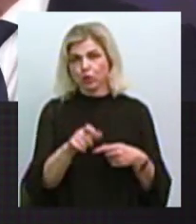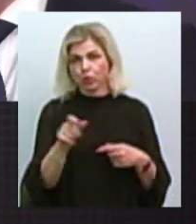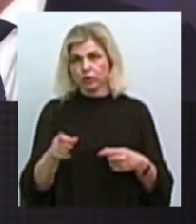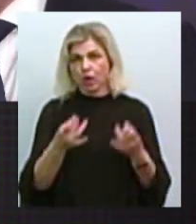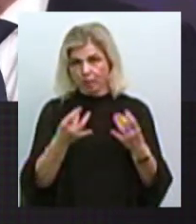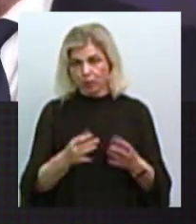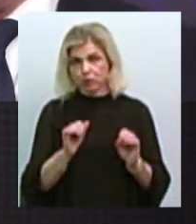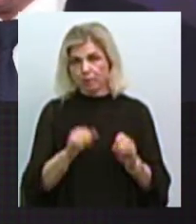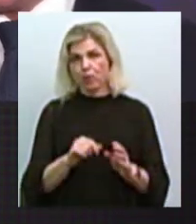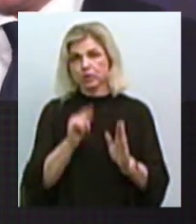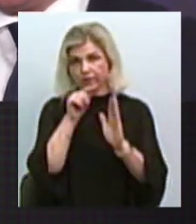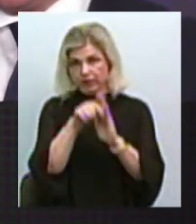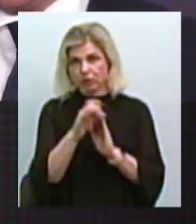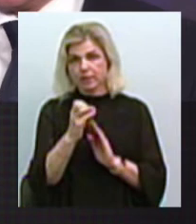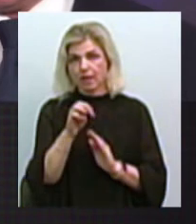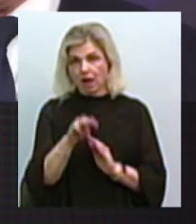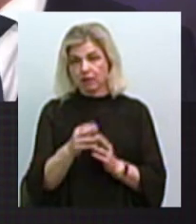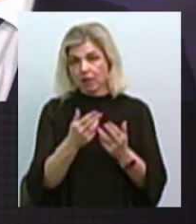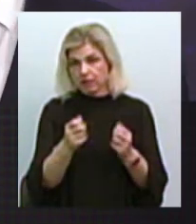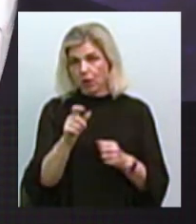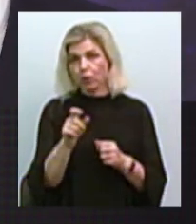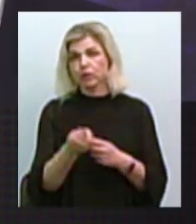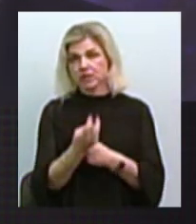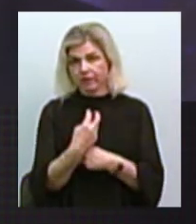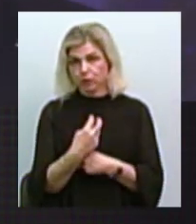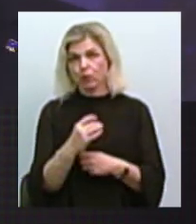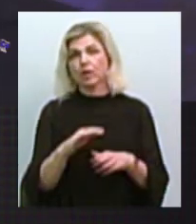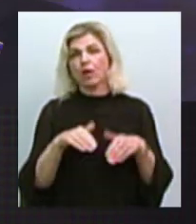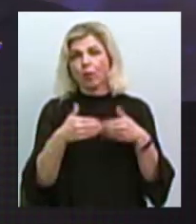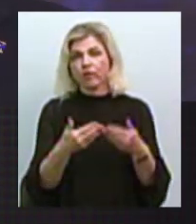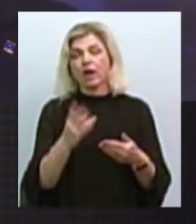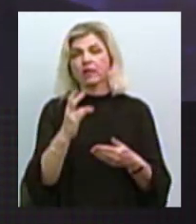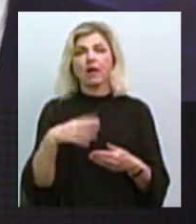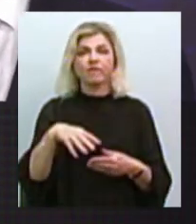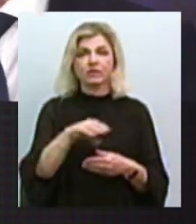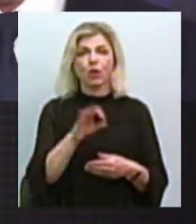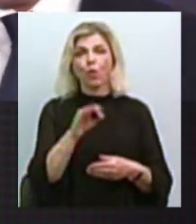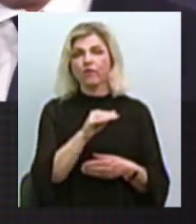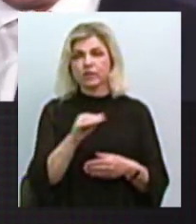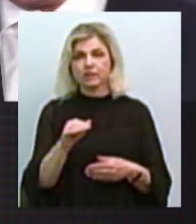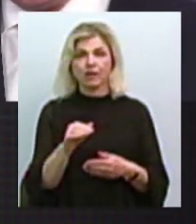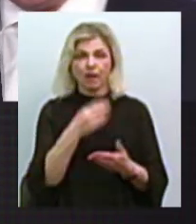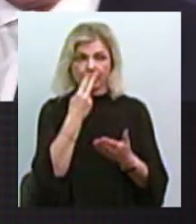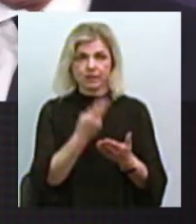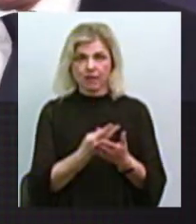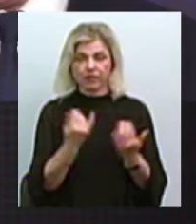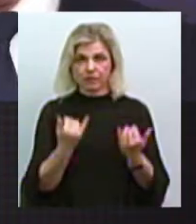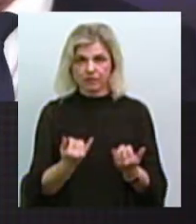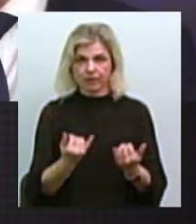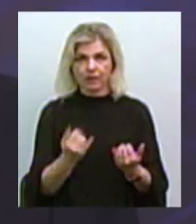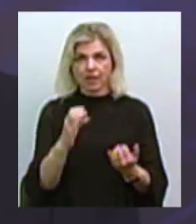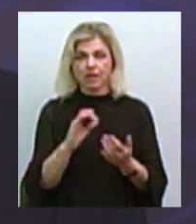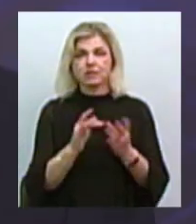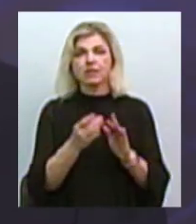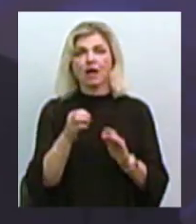з людини за сторони? бажаючий, може звернутися і на наших всіх офіційних, представлених на сьогодні, це офіційний